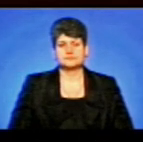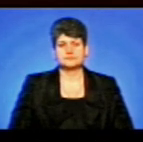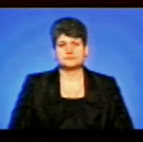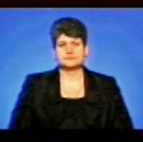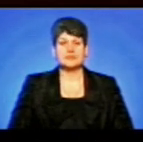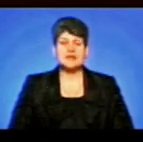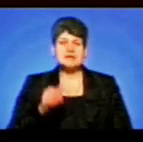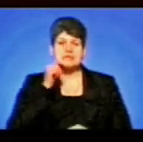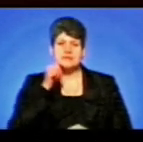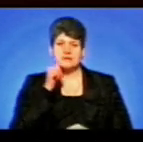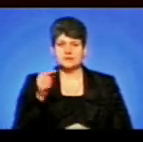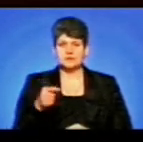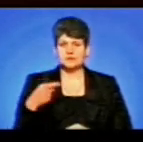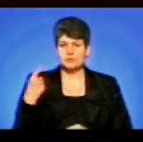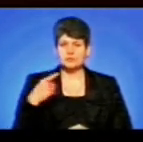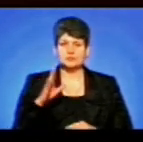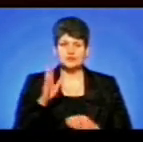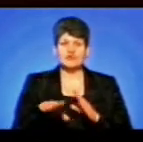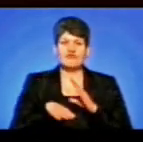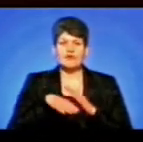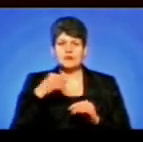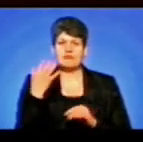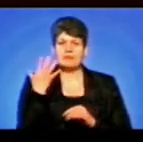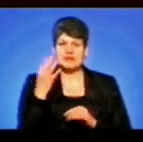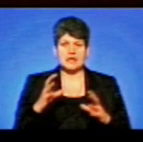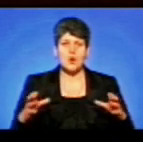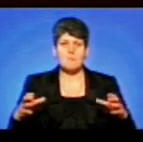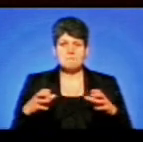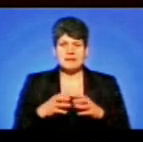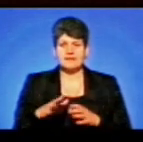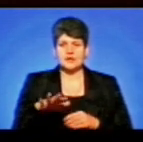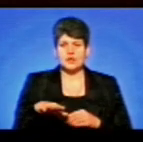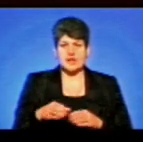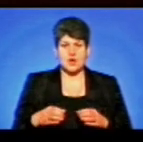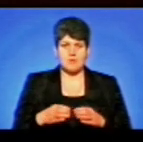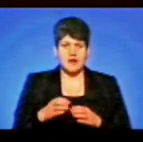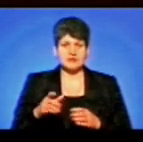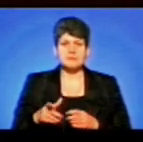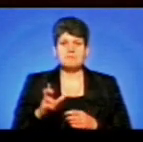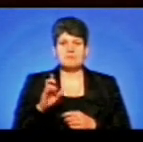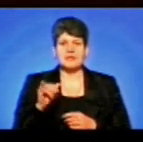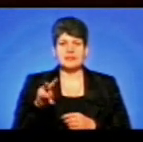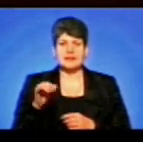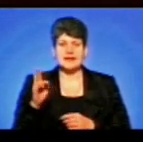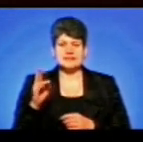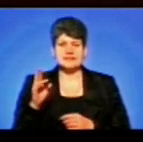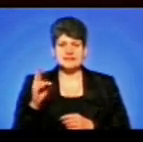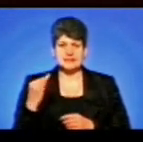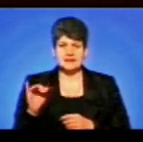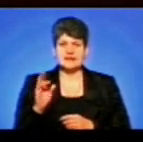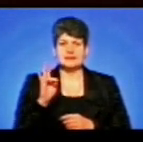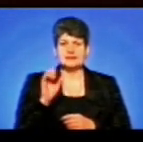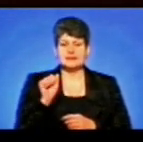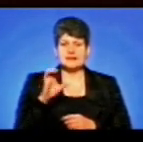Завтра на Тернопільщині пройдуть вибори у п'яти об'єднаних територіальних громадах. Зокрема, у Білецькій та Настасівській сільських